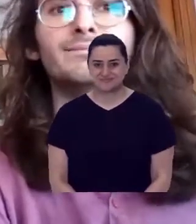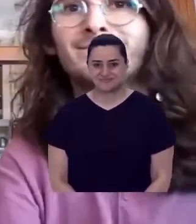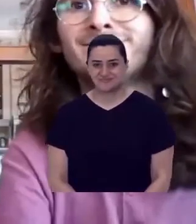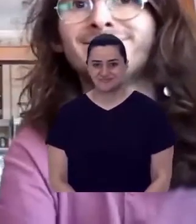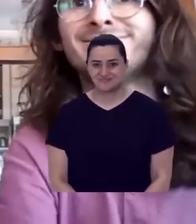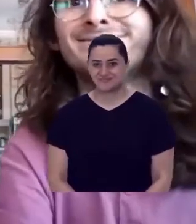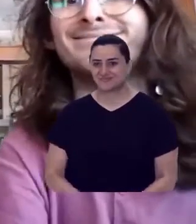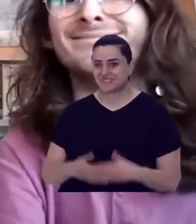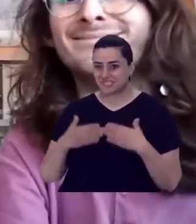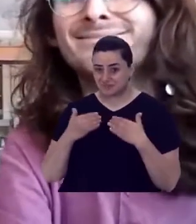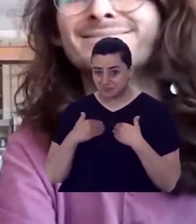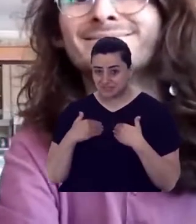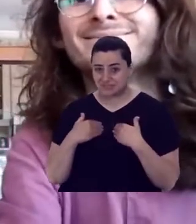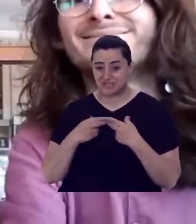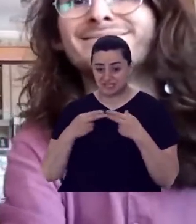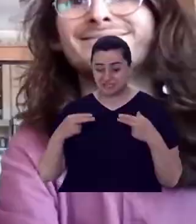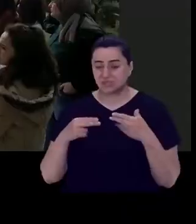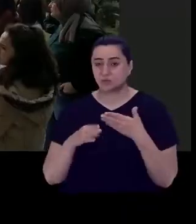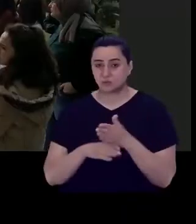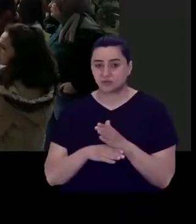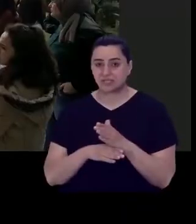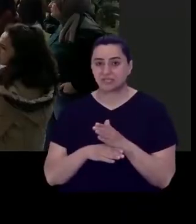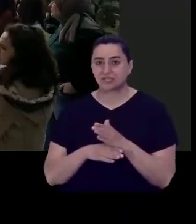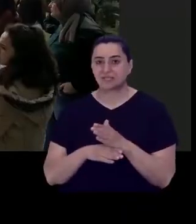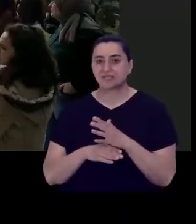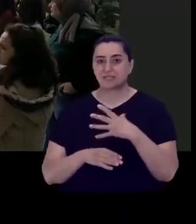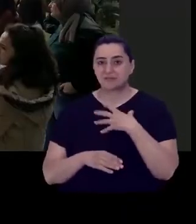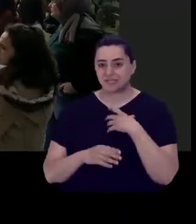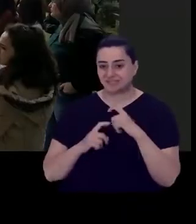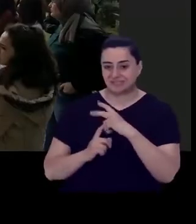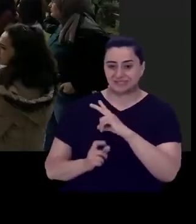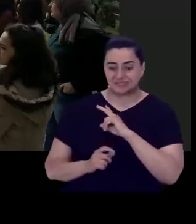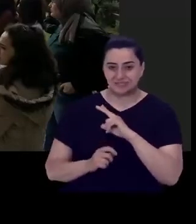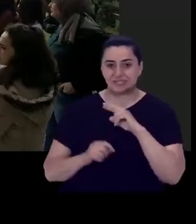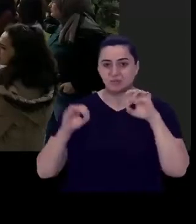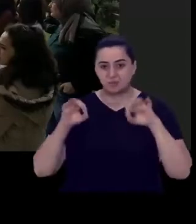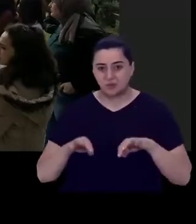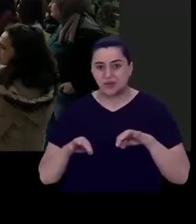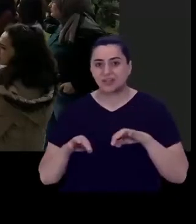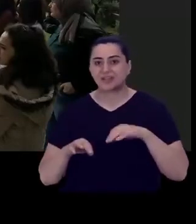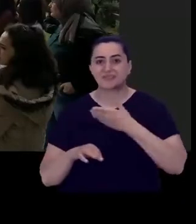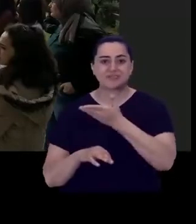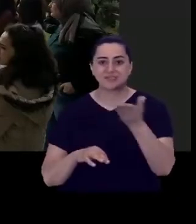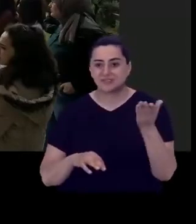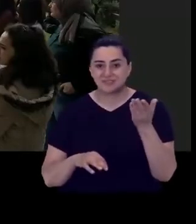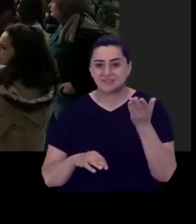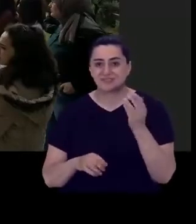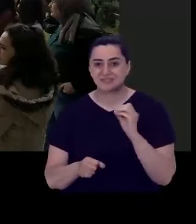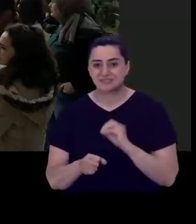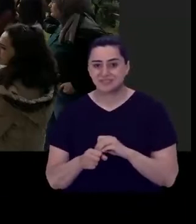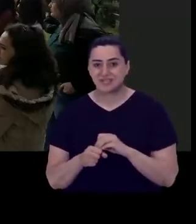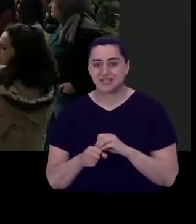Bizim hikayemiz aslında Serim, ben ve burada olmayan diğer kurucumuz